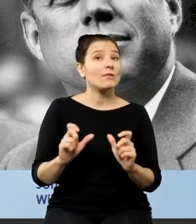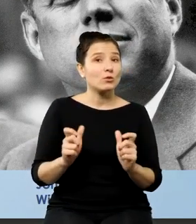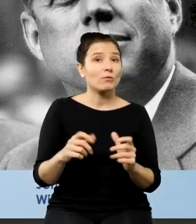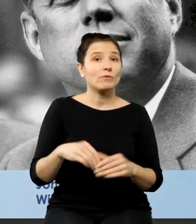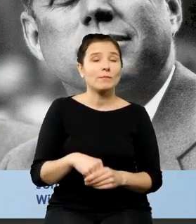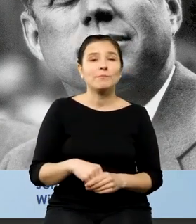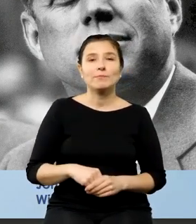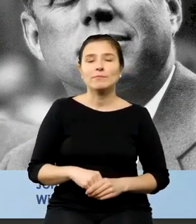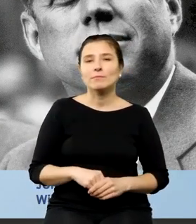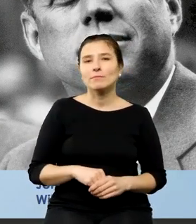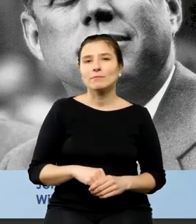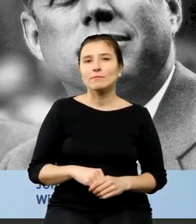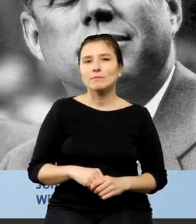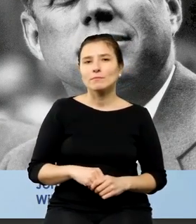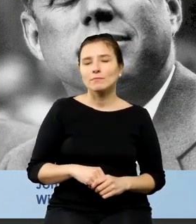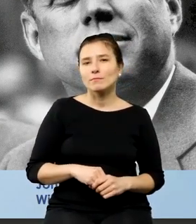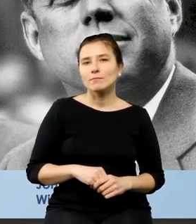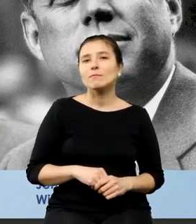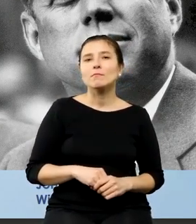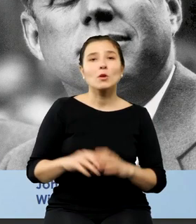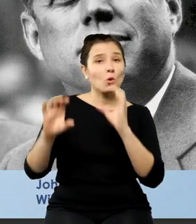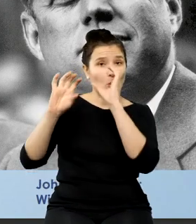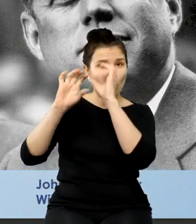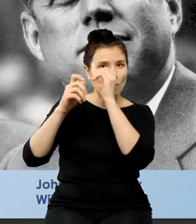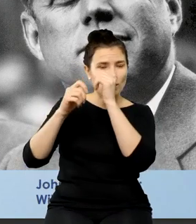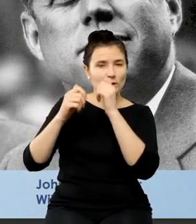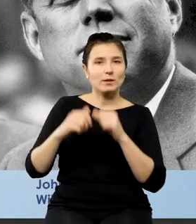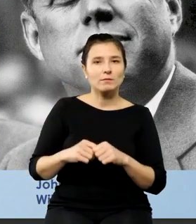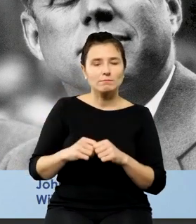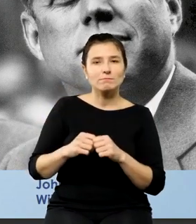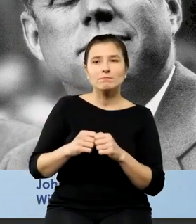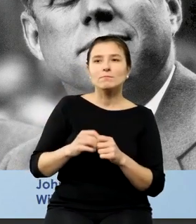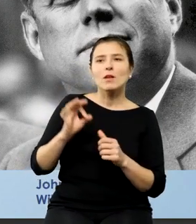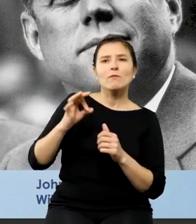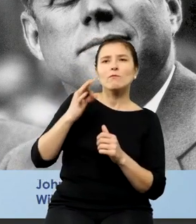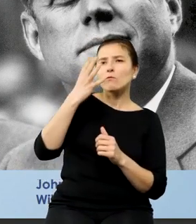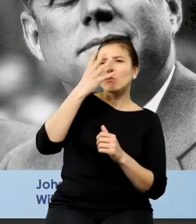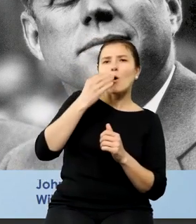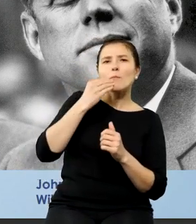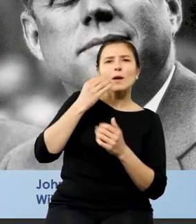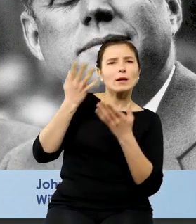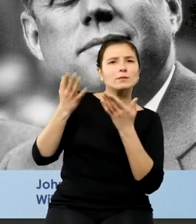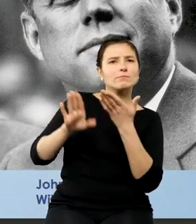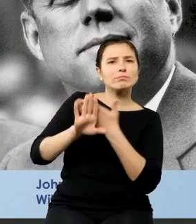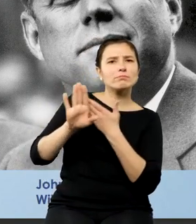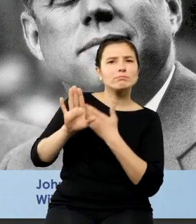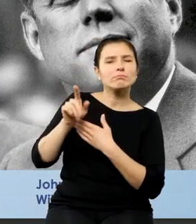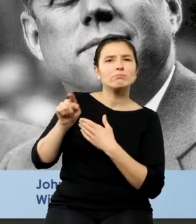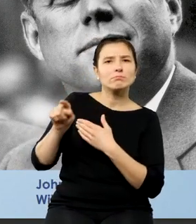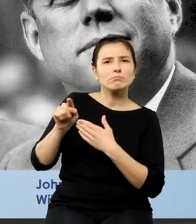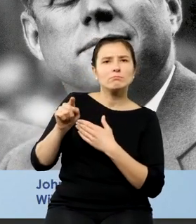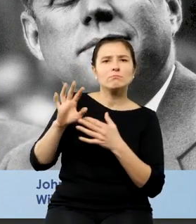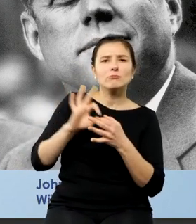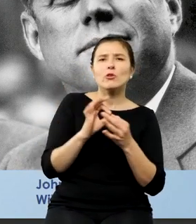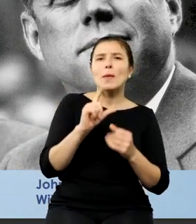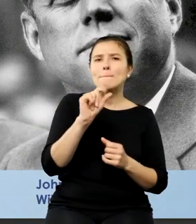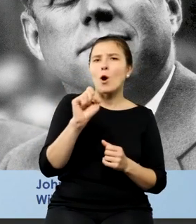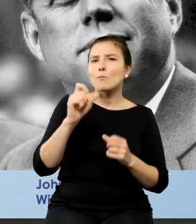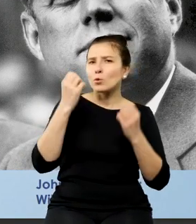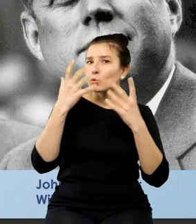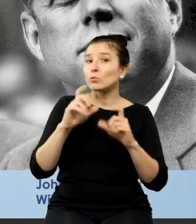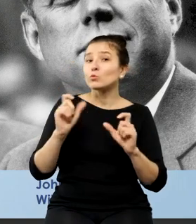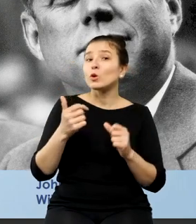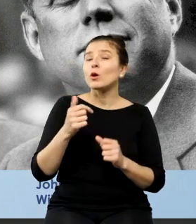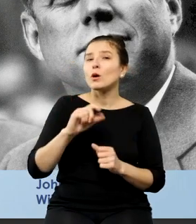że Kopernik, jakby przedstawienia Kopernika, te przedstawienia popkulturowe i to, co próbuje się dzisiaj czasami robić ze